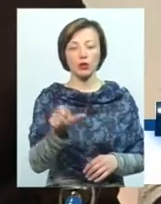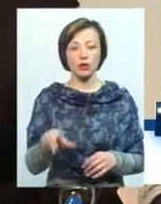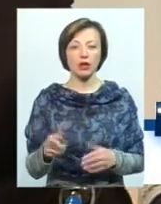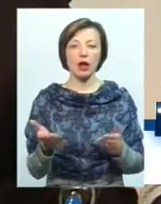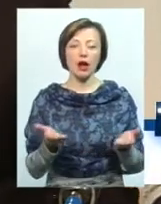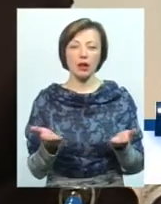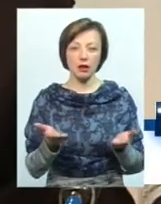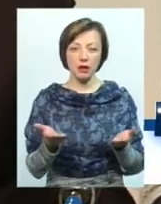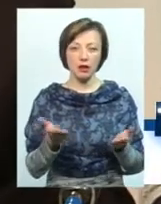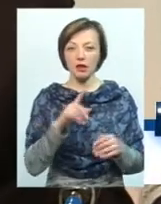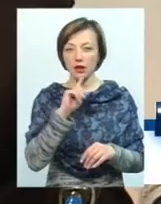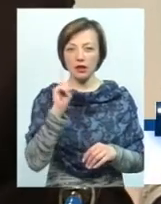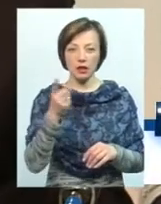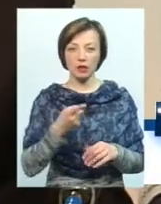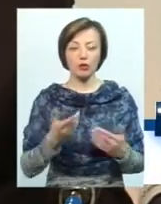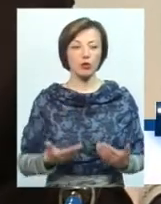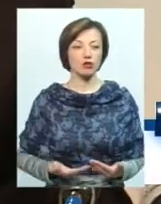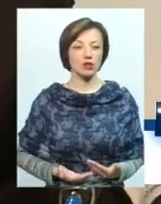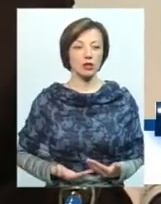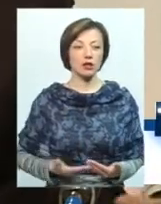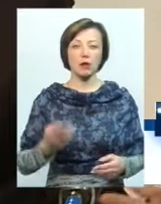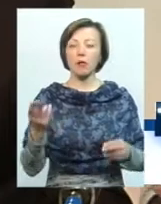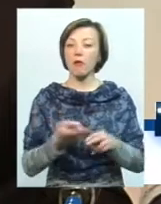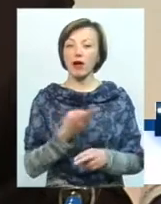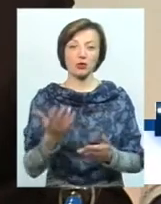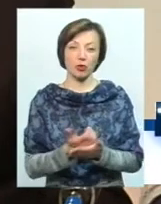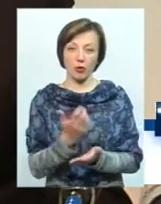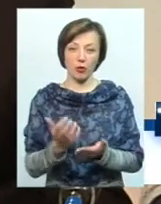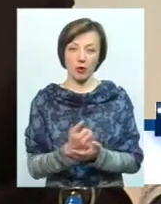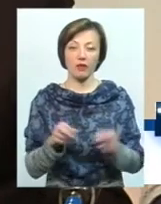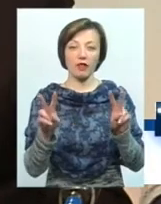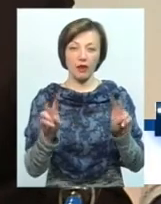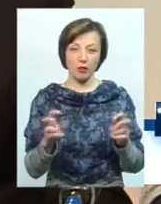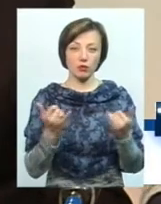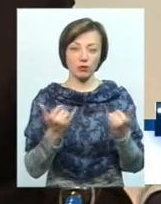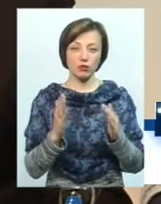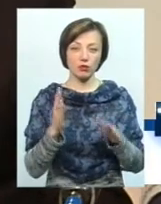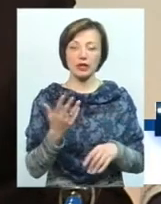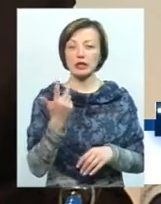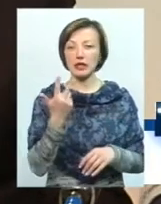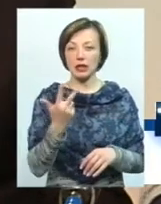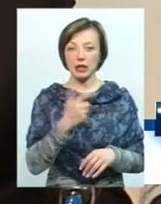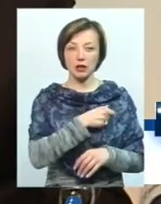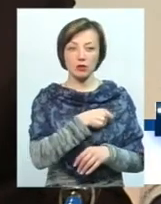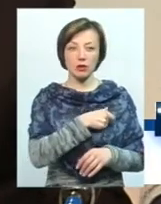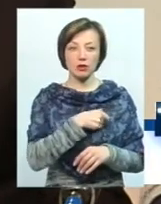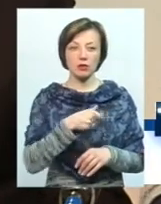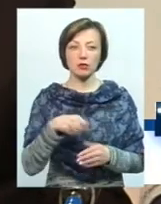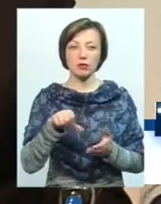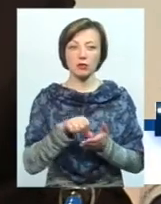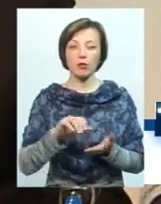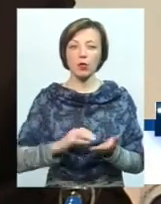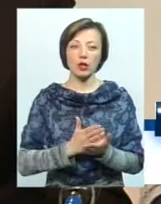якимось чином рік прожили без доходів, так, ми вже цю тему сьогодні піднімали, це в нас три депутати, вони представляють